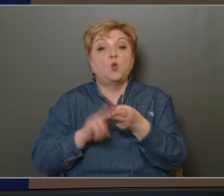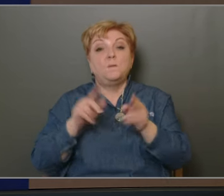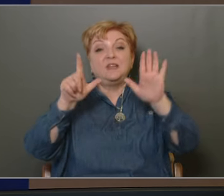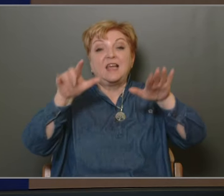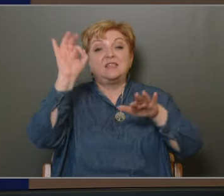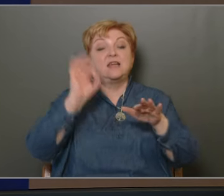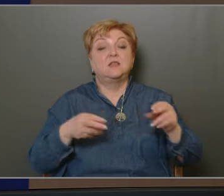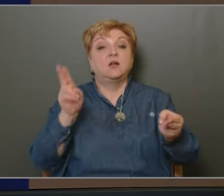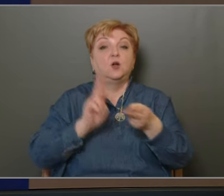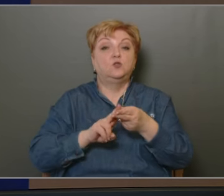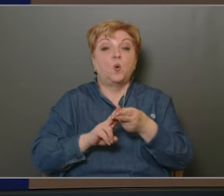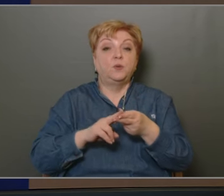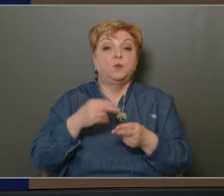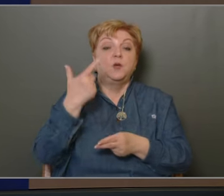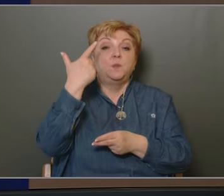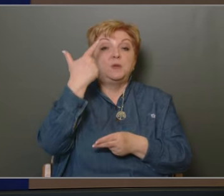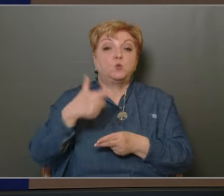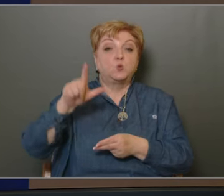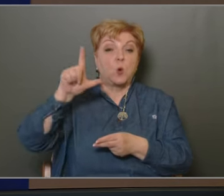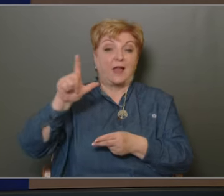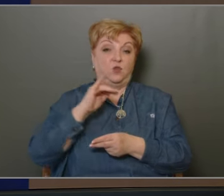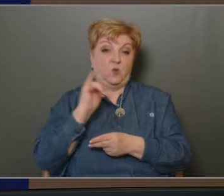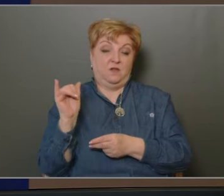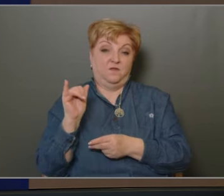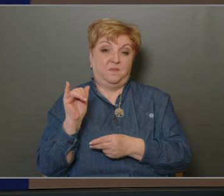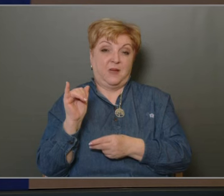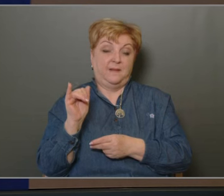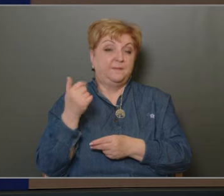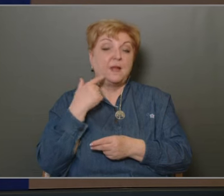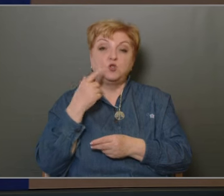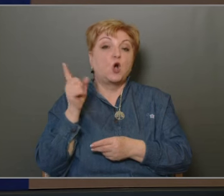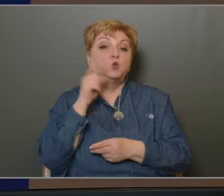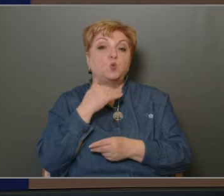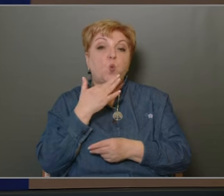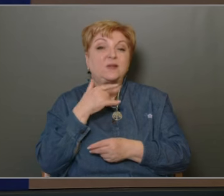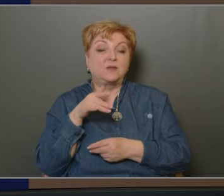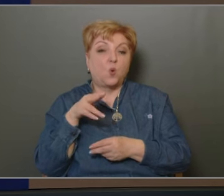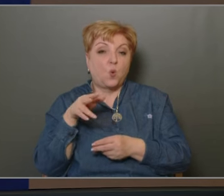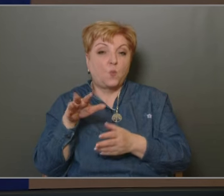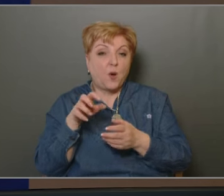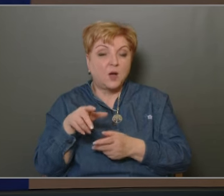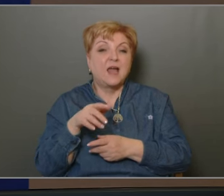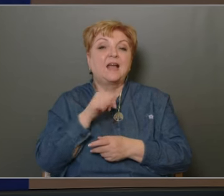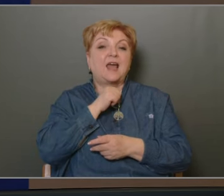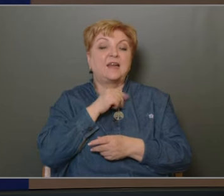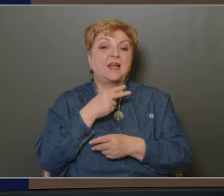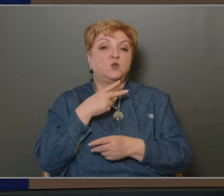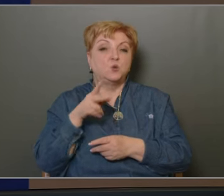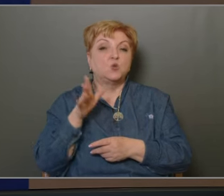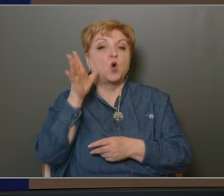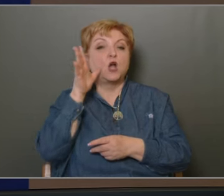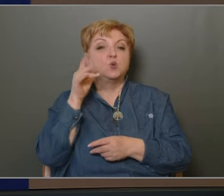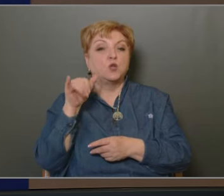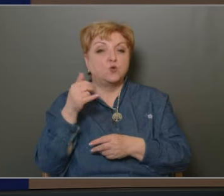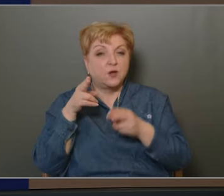százalékkal több, mint az előző esztendőbe, de hát tudom mondani, nem csak a Turzó Parkot, hanem Gergely Győző utcát, Katona